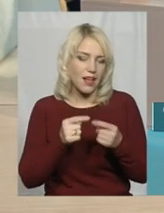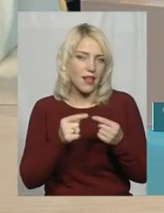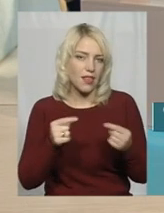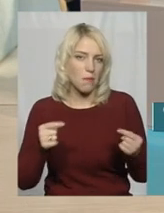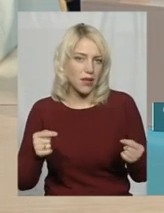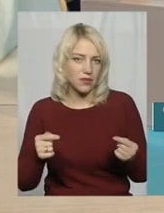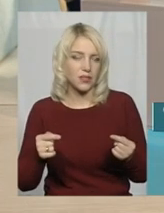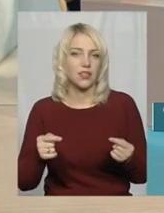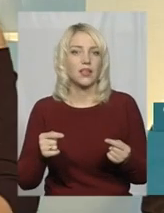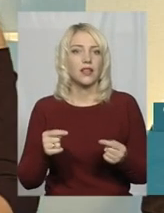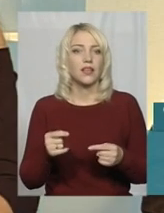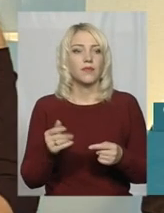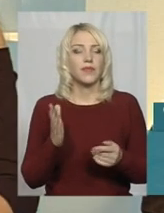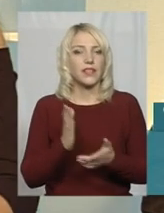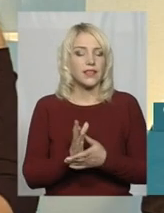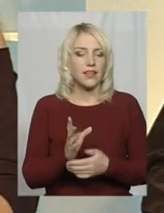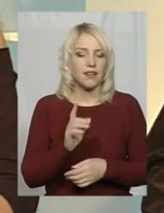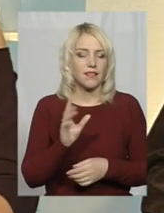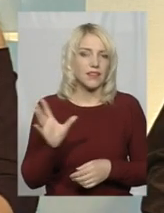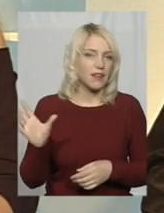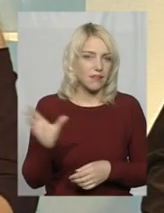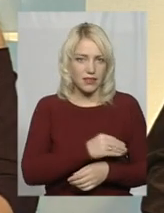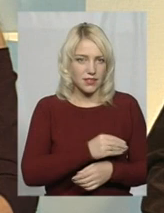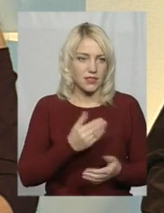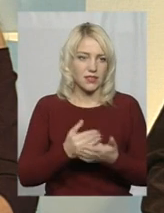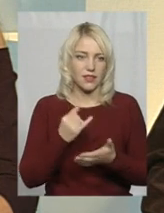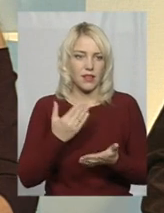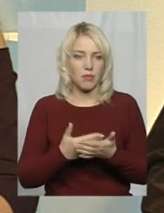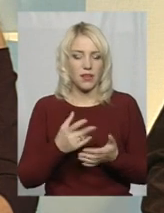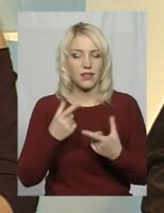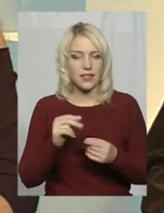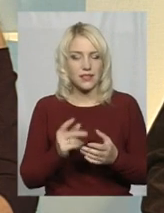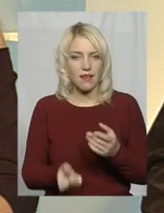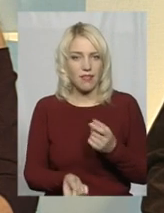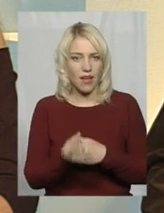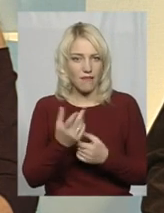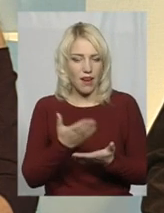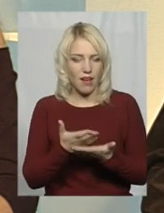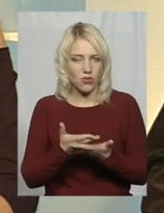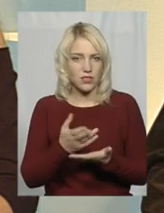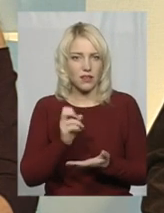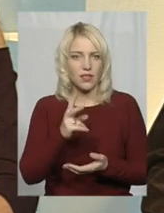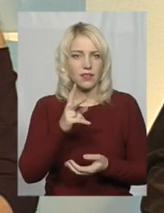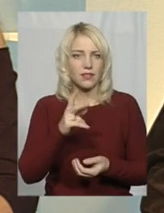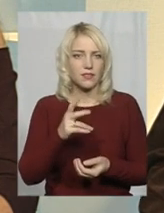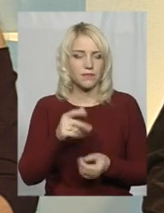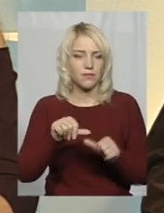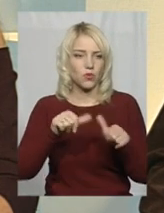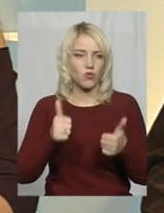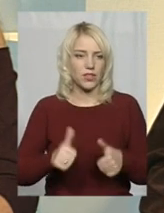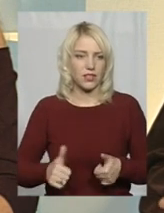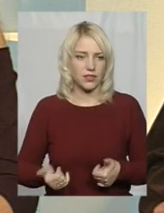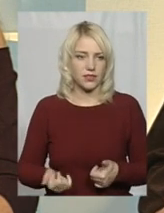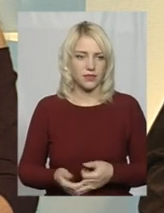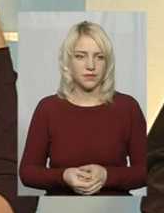є скрізь. І те, що вони, наприклад, десь з'являються у вигляді якихось там таких